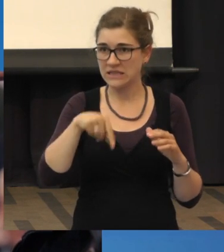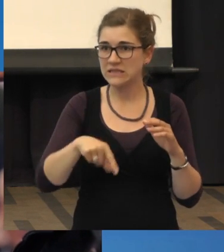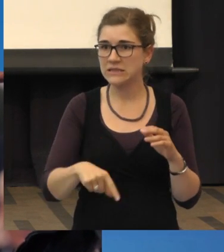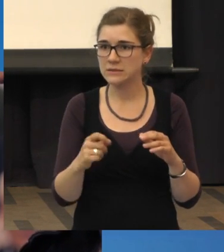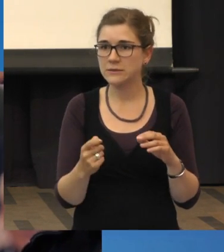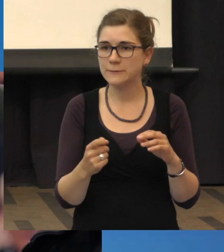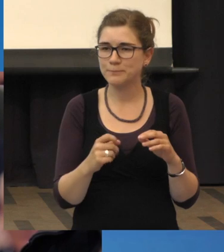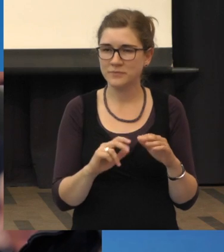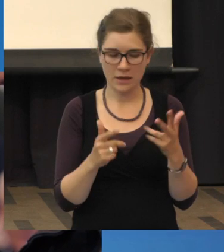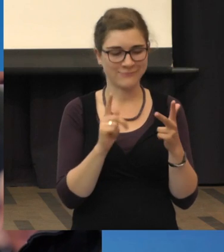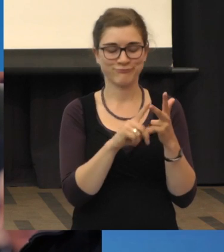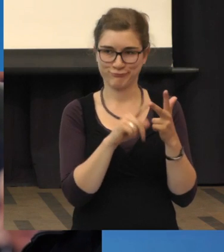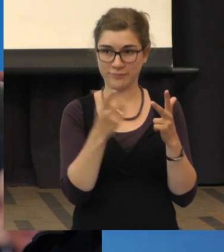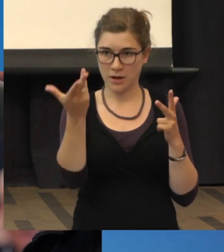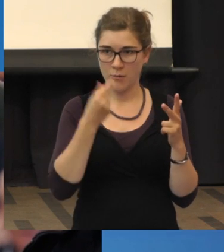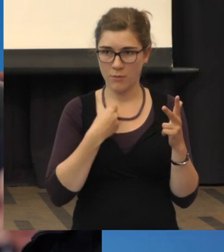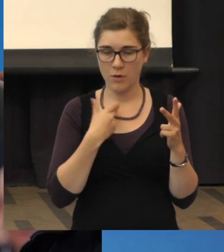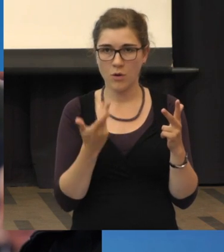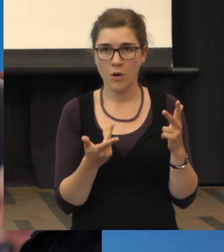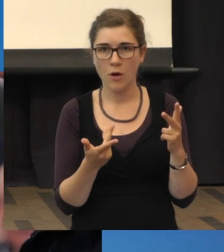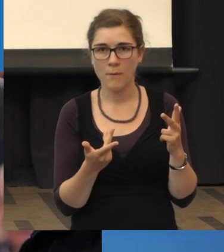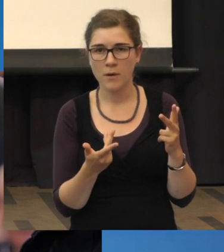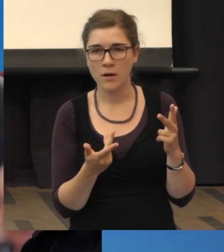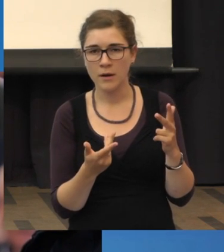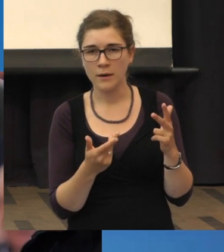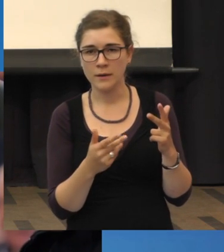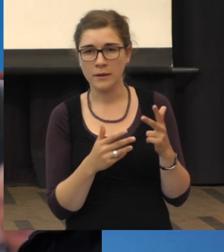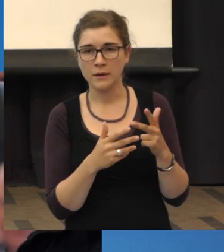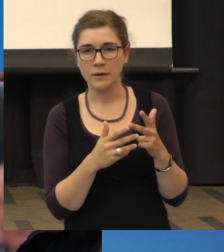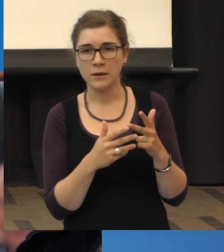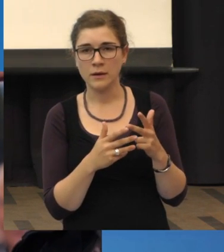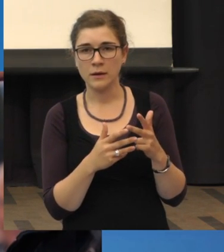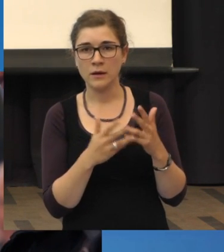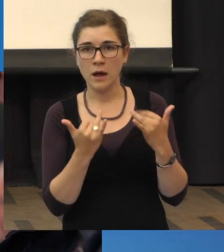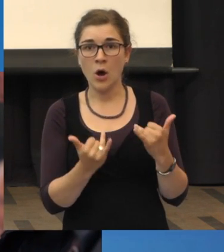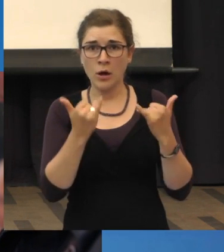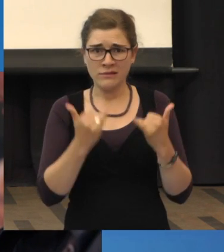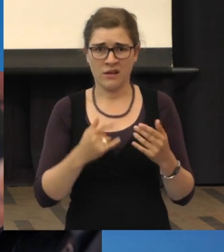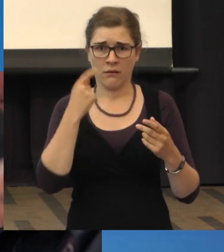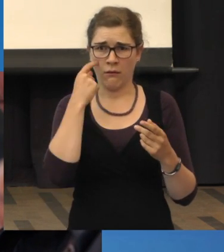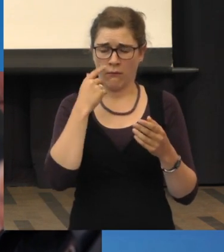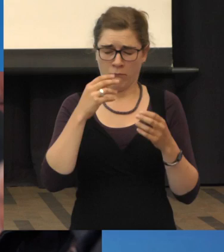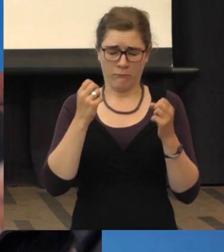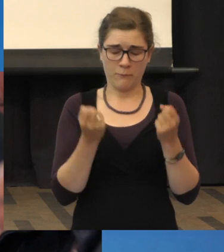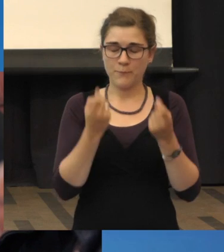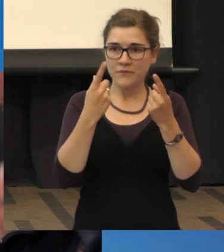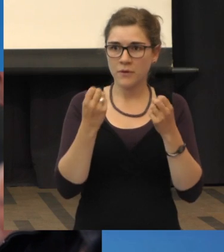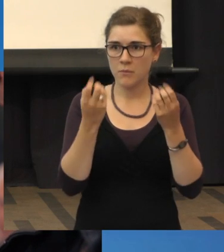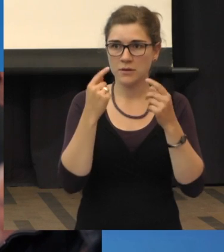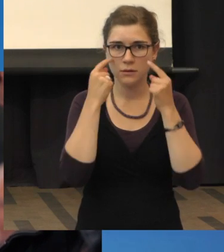an, wo ich die Spritzen bekomme, alles, was ich näher ansehe, ist alles blau. Wenn ich mich